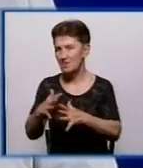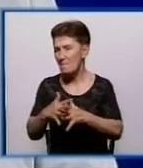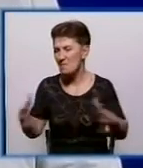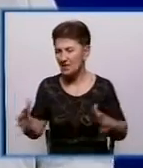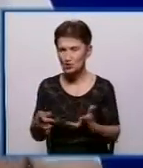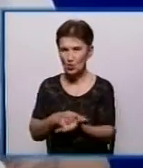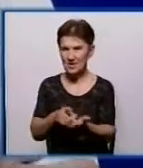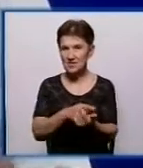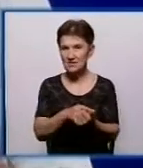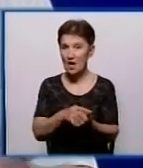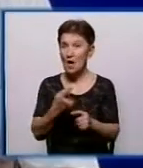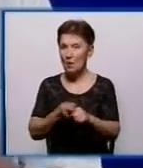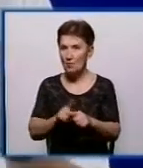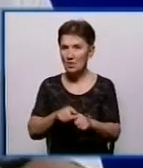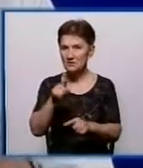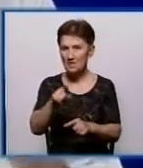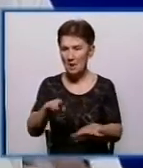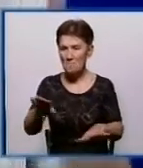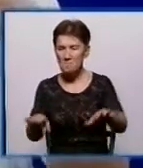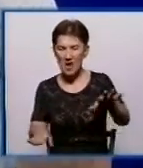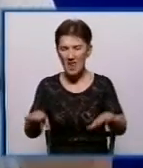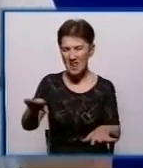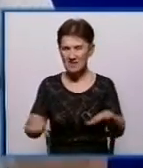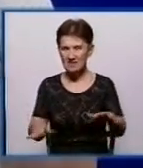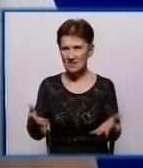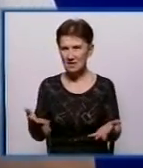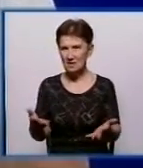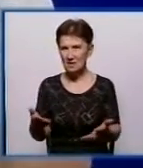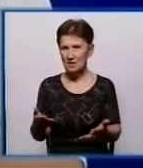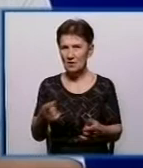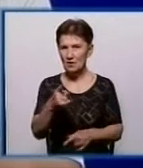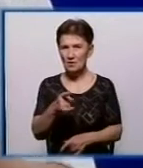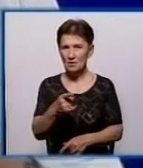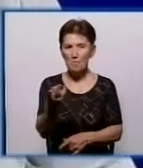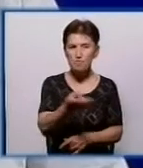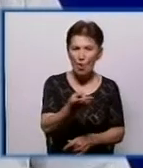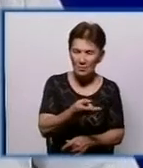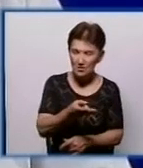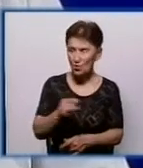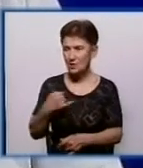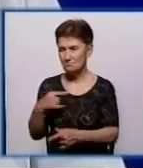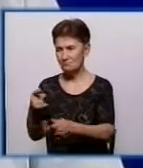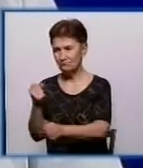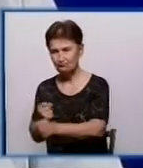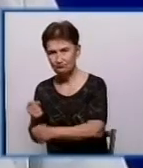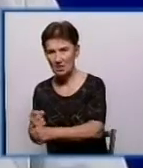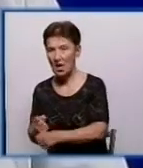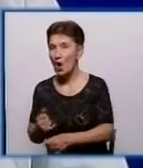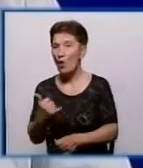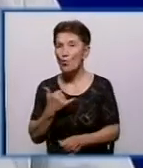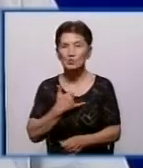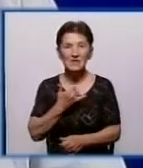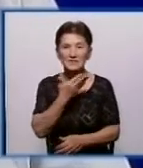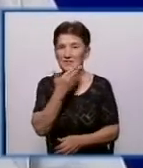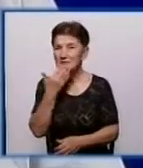І, відповідно, ти складаєш оцей дисбаланс кривої собівартості і споживчого попиту. В нашому варіанті нема такого